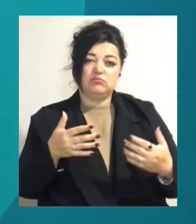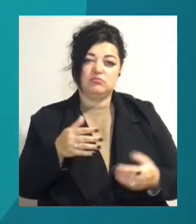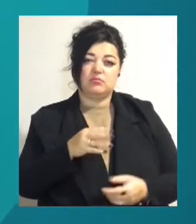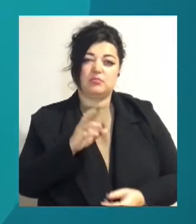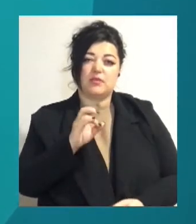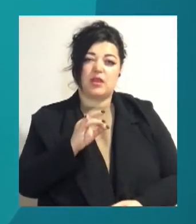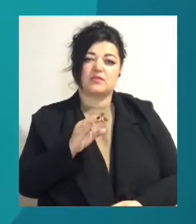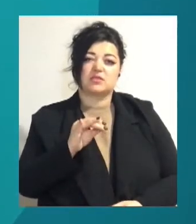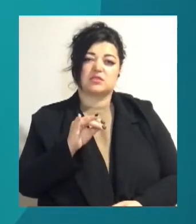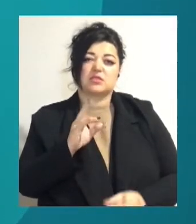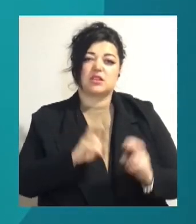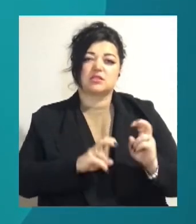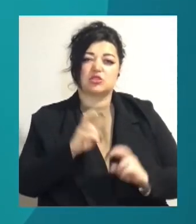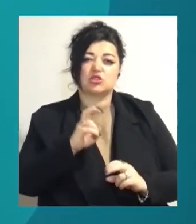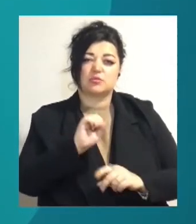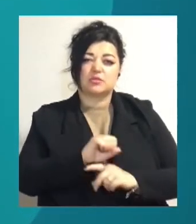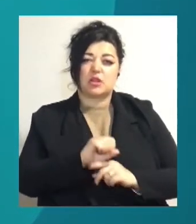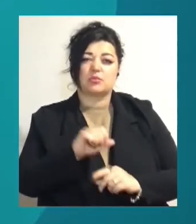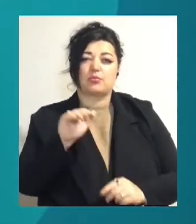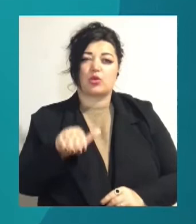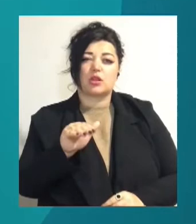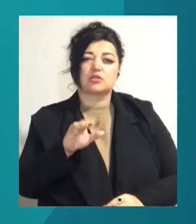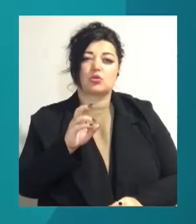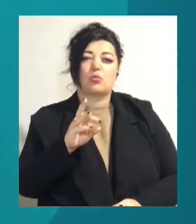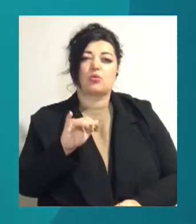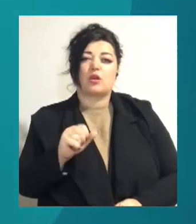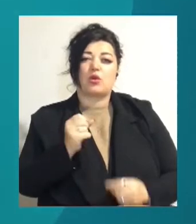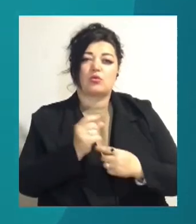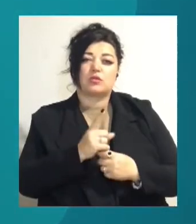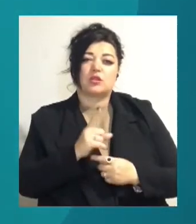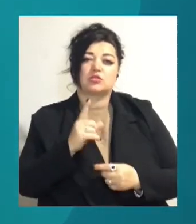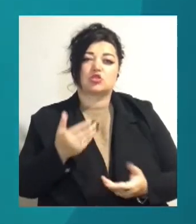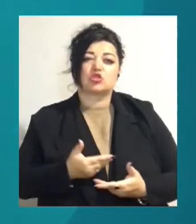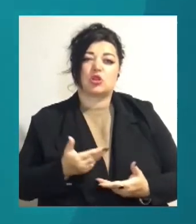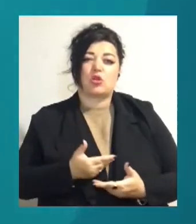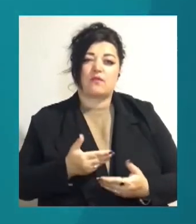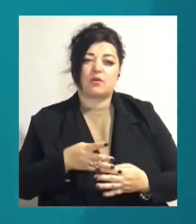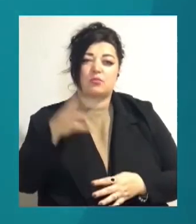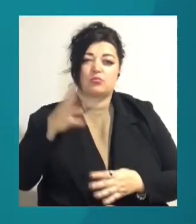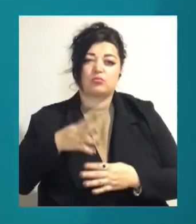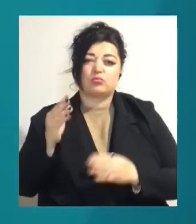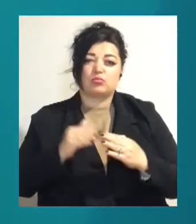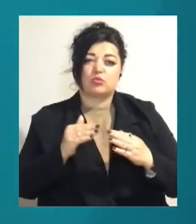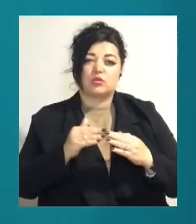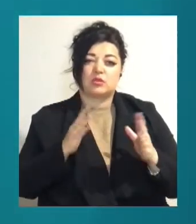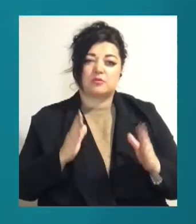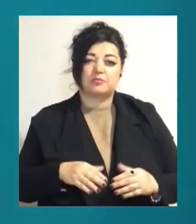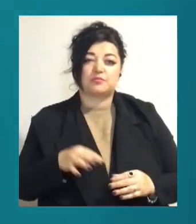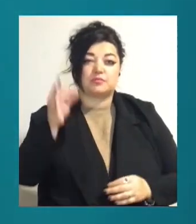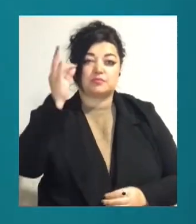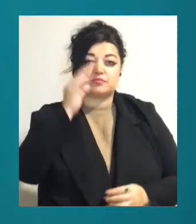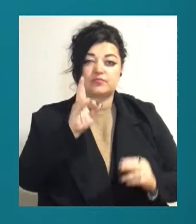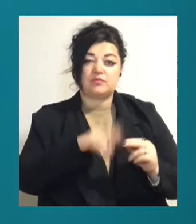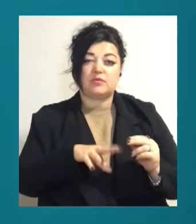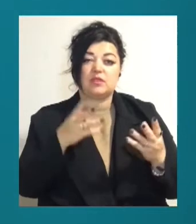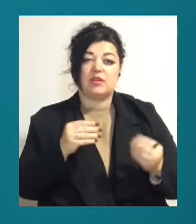залізничної станції в Подільському та 11 житлових будинках. Зазначимо, під кінець дня поривчастий вітер в